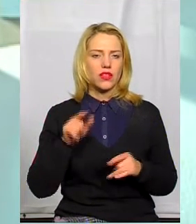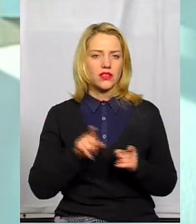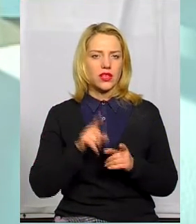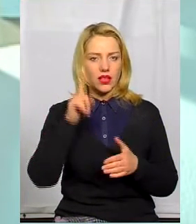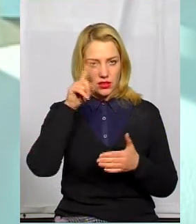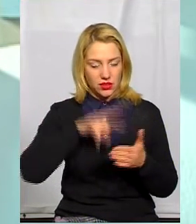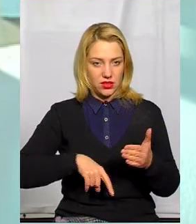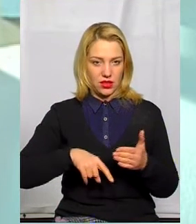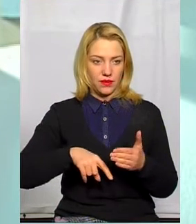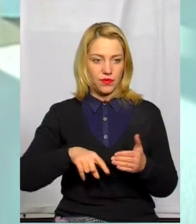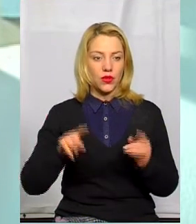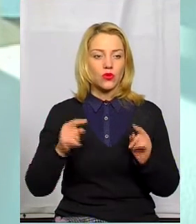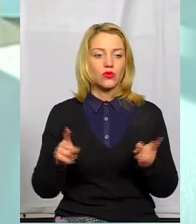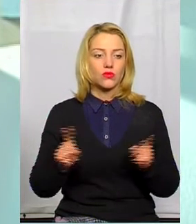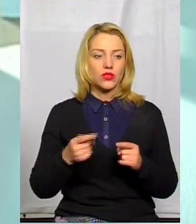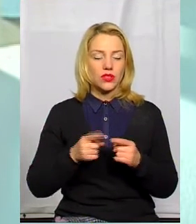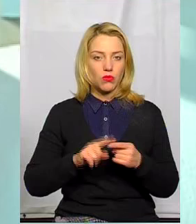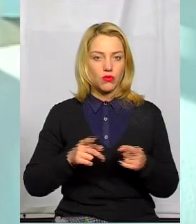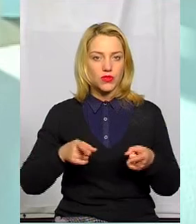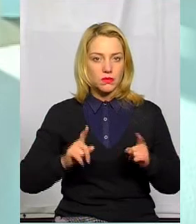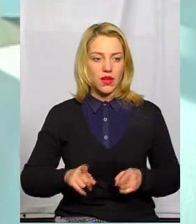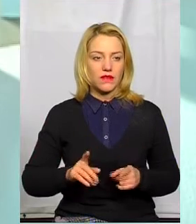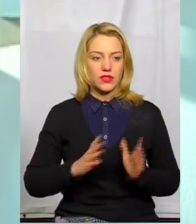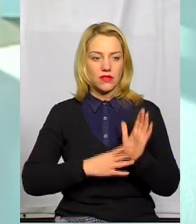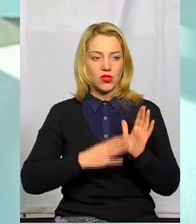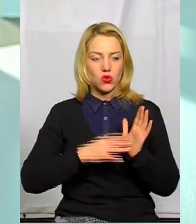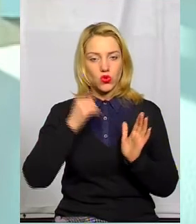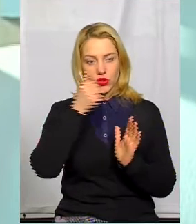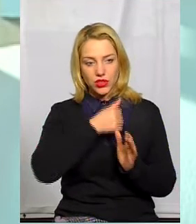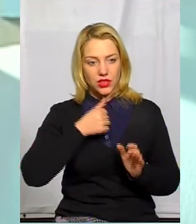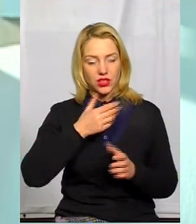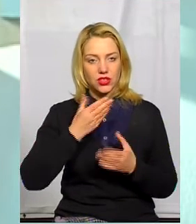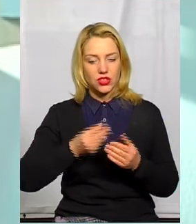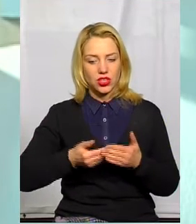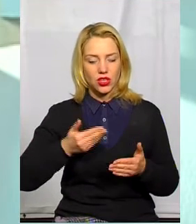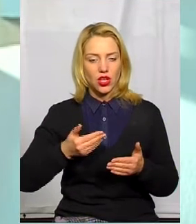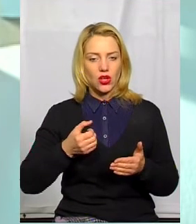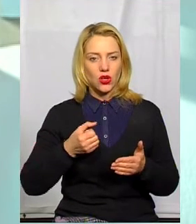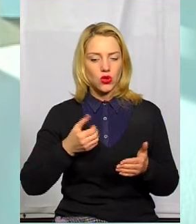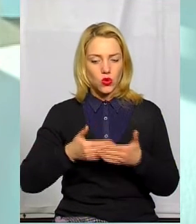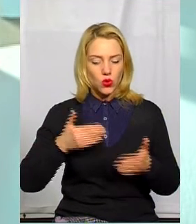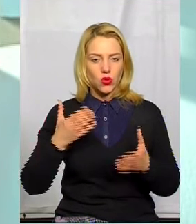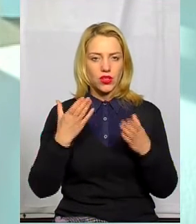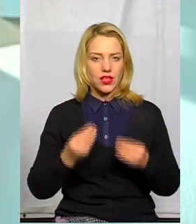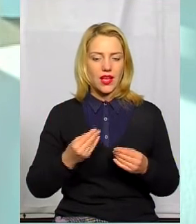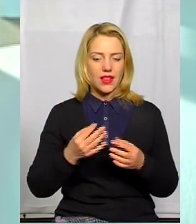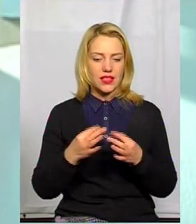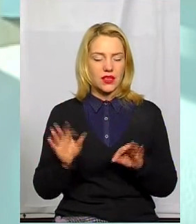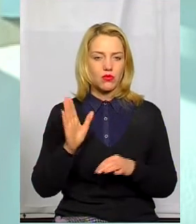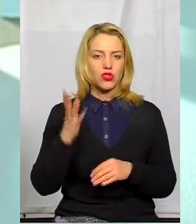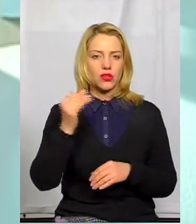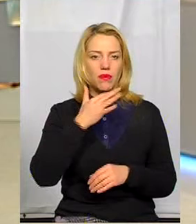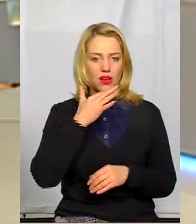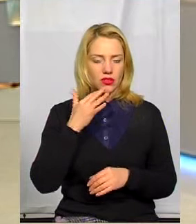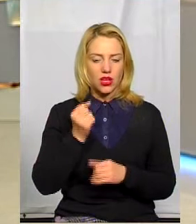надія, тому що це був справді 90-й рік, ще до Дня Незалежності було дуже багато, але